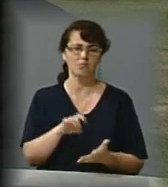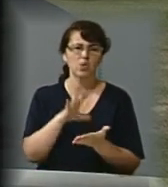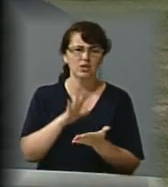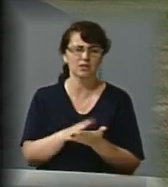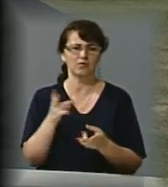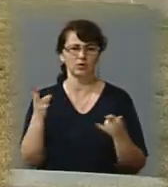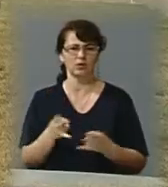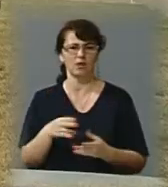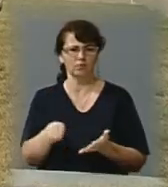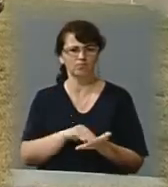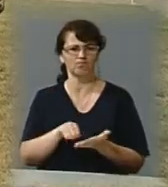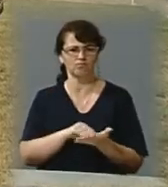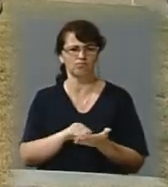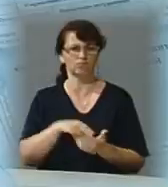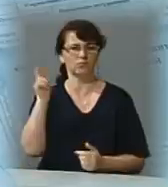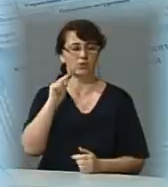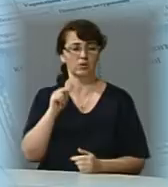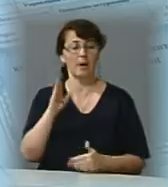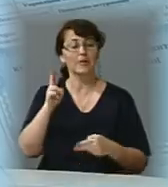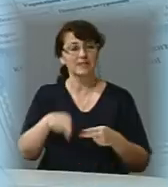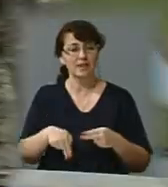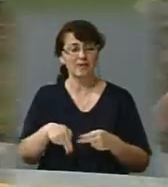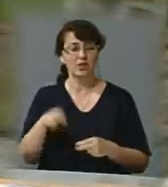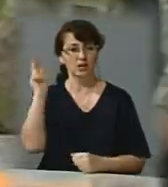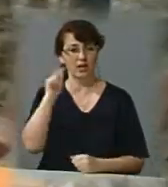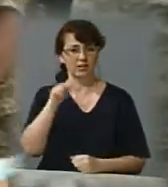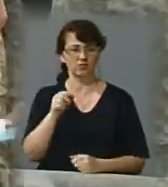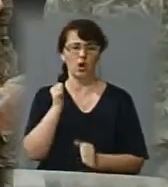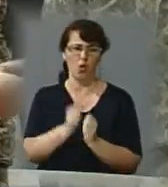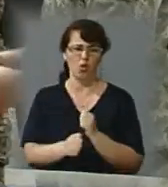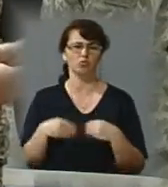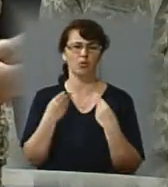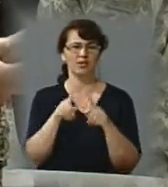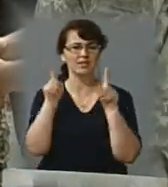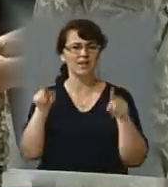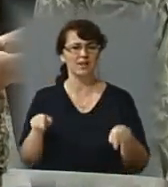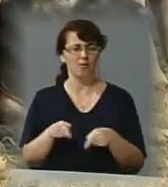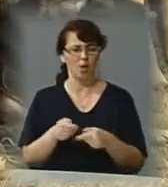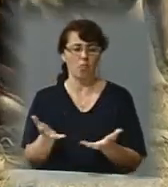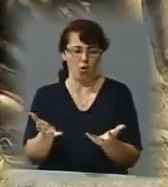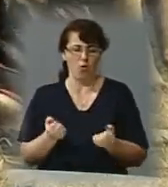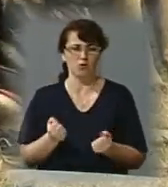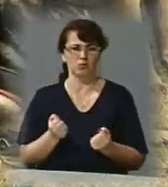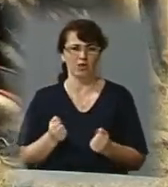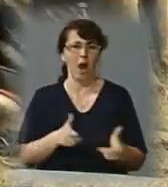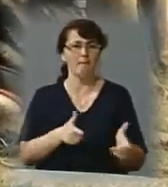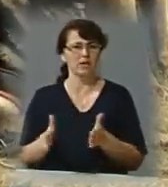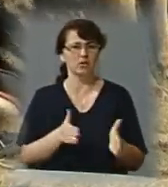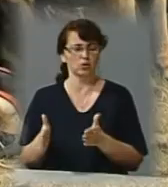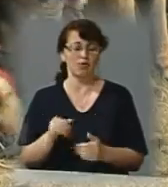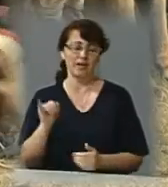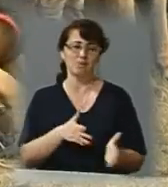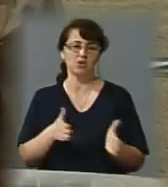відпрацюватися. Після завершення навчань кожному силовикові видали сертифікати про здобуття кінологічної підготовки та підготовку